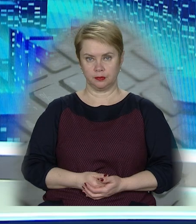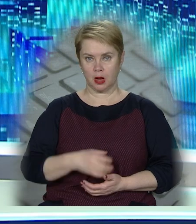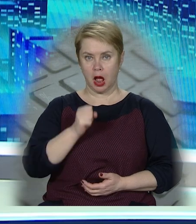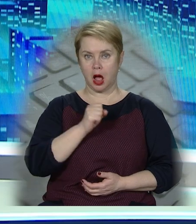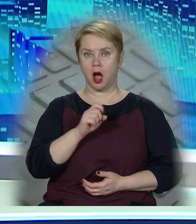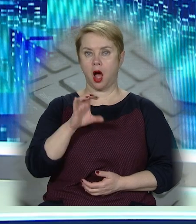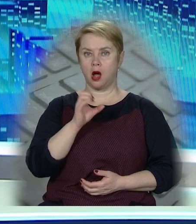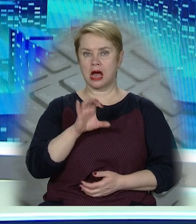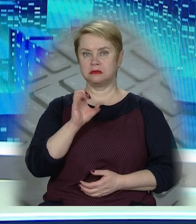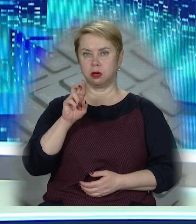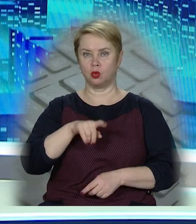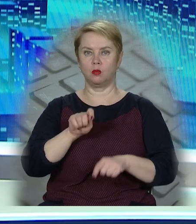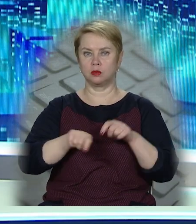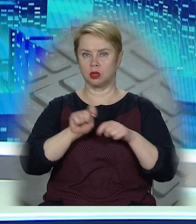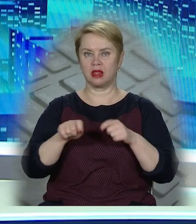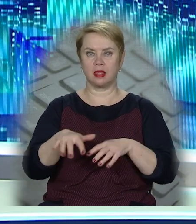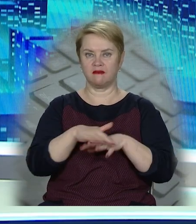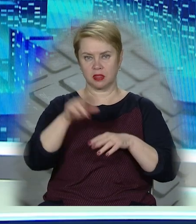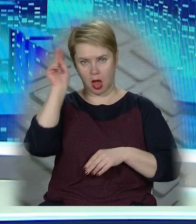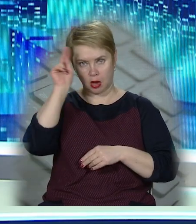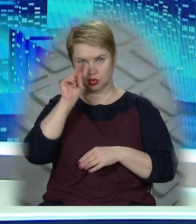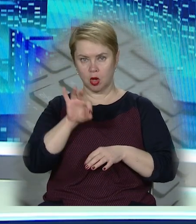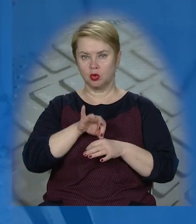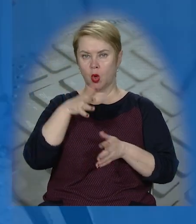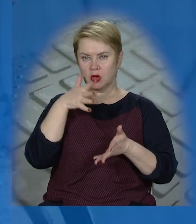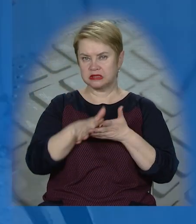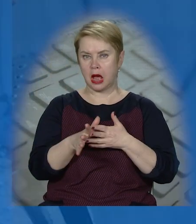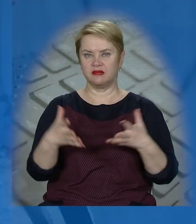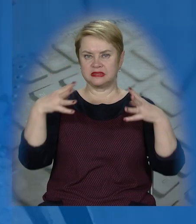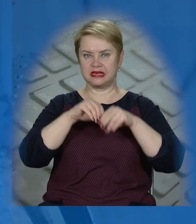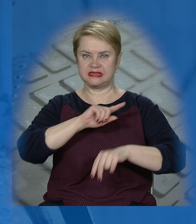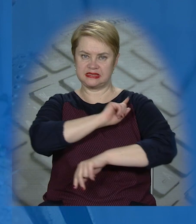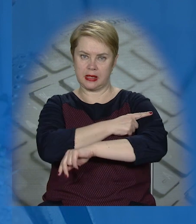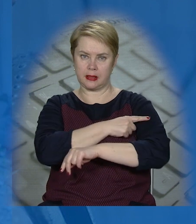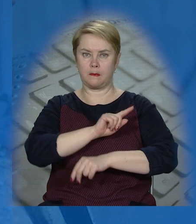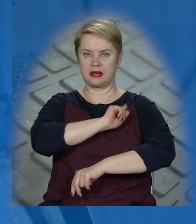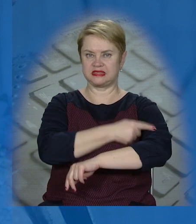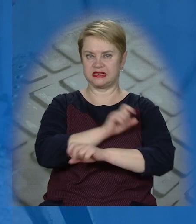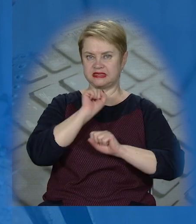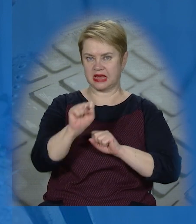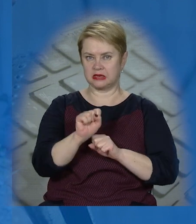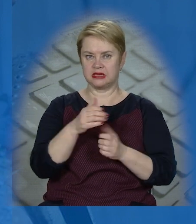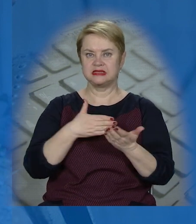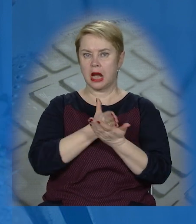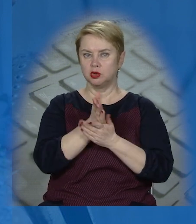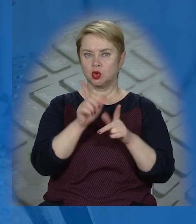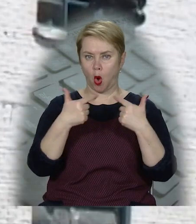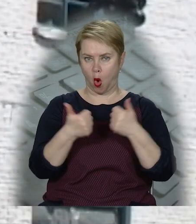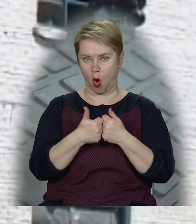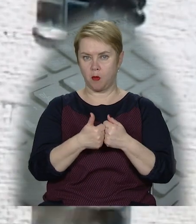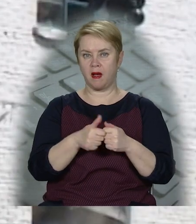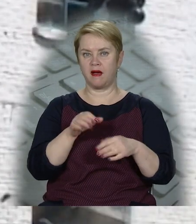АСБ області проводить масштабні навчання. Їх мета – вдосконалити взаємодію силовиків та посилити захист стратегічних об'єктів.